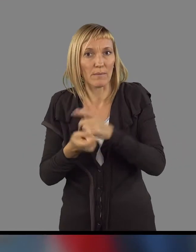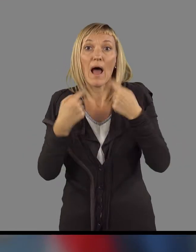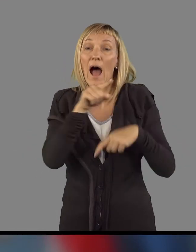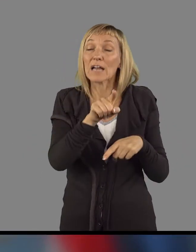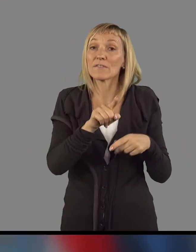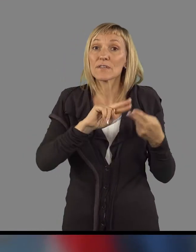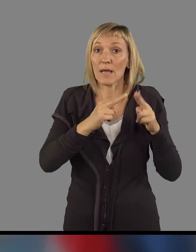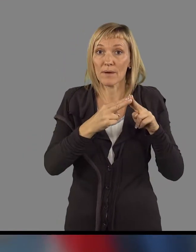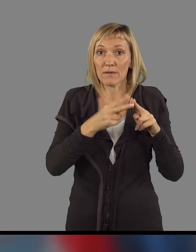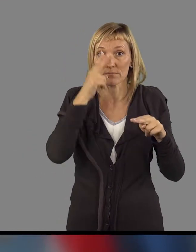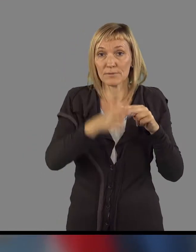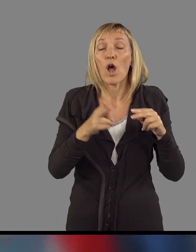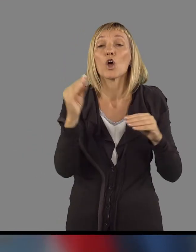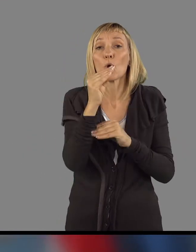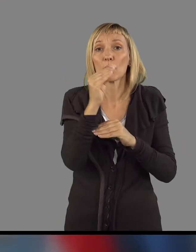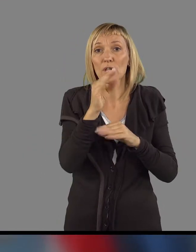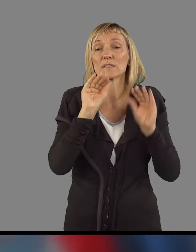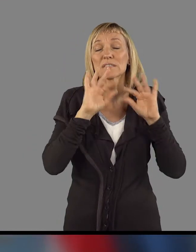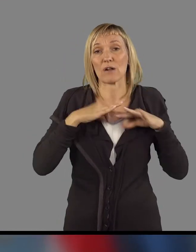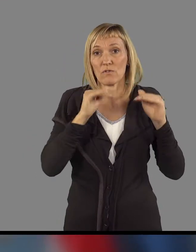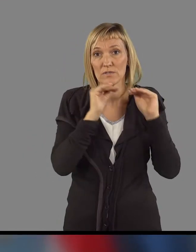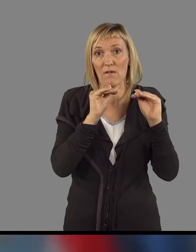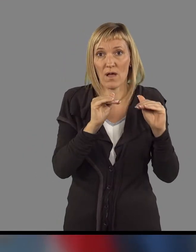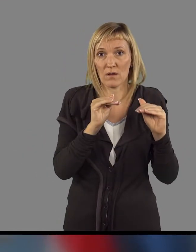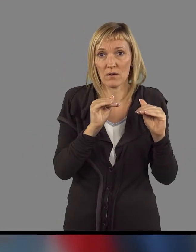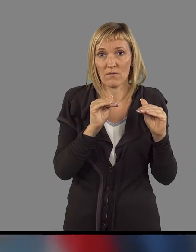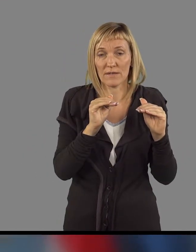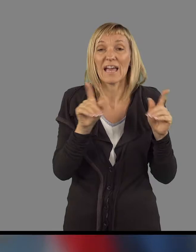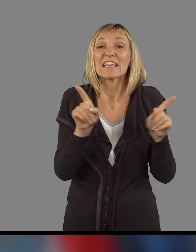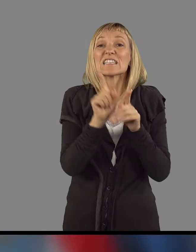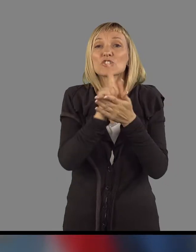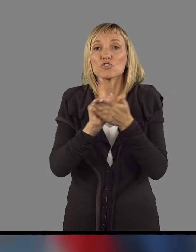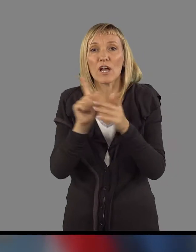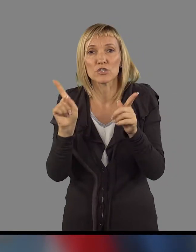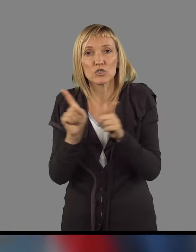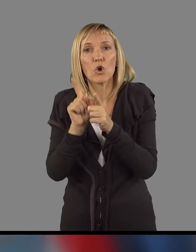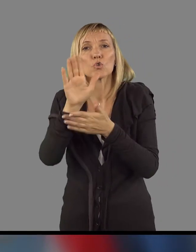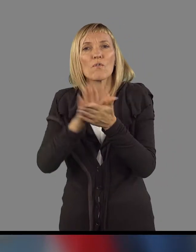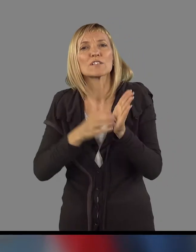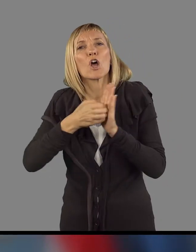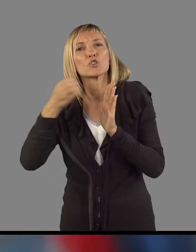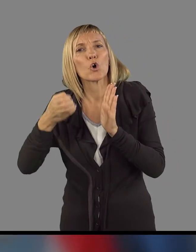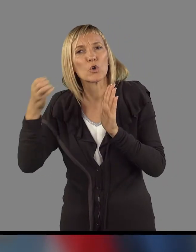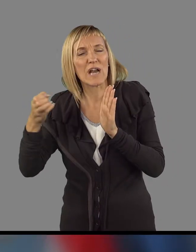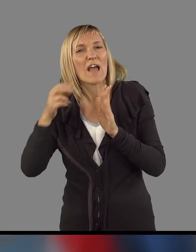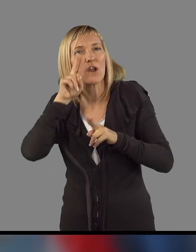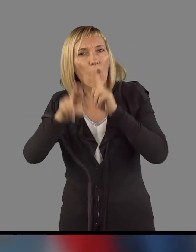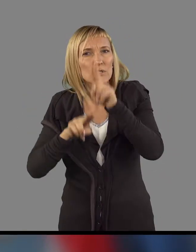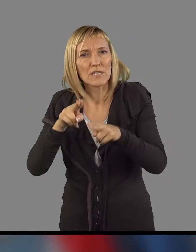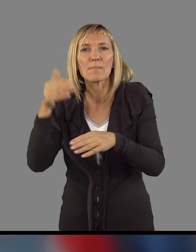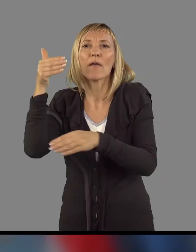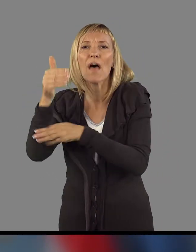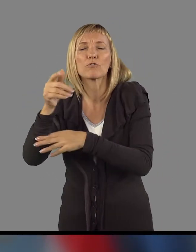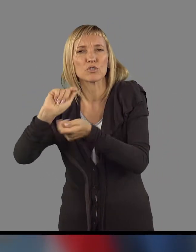nameravate, v kim je dopunjeno zdravstveno zaborovanje v nekaj istočasno kot, vvesti dogotrajno skrbo zakon, pa potem